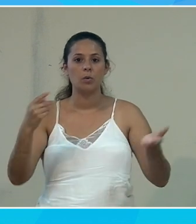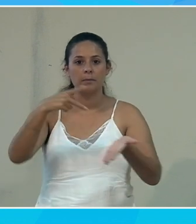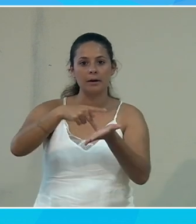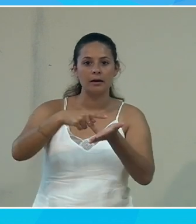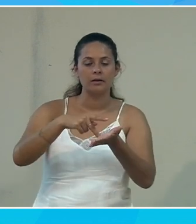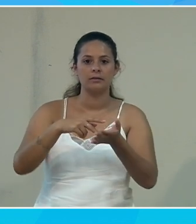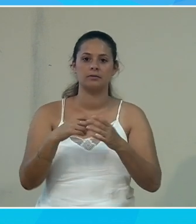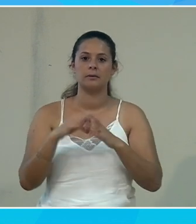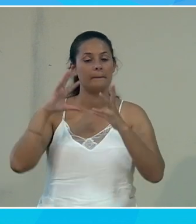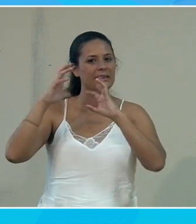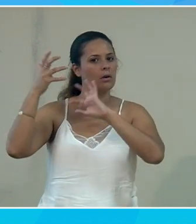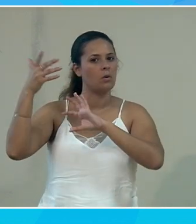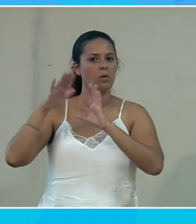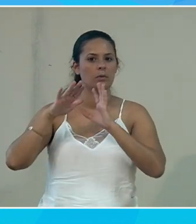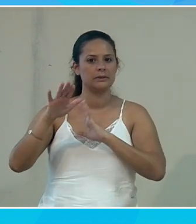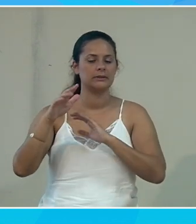météo à Paris.